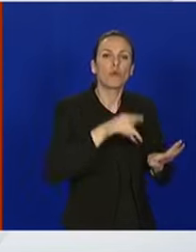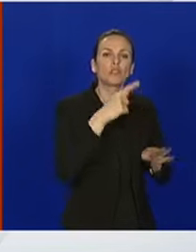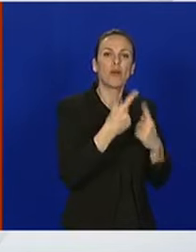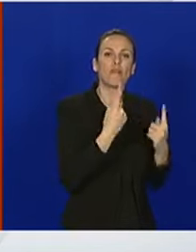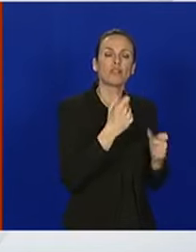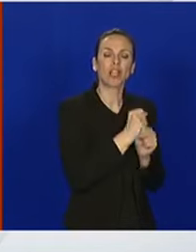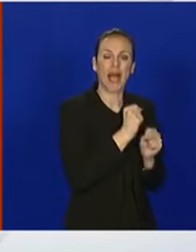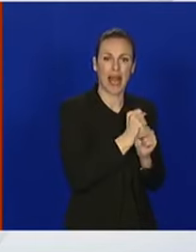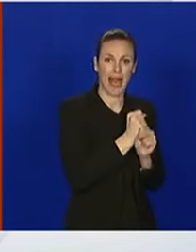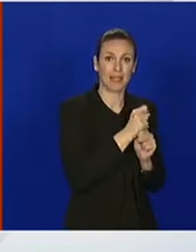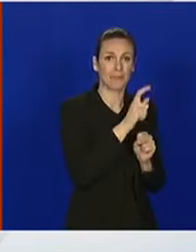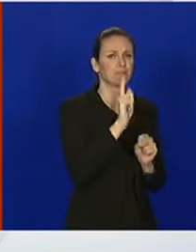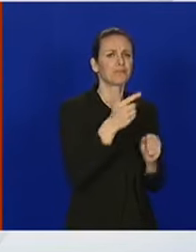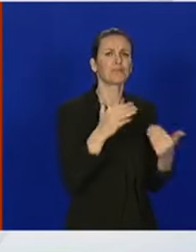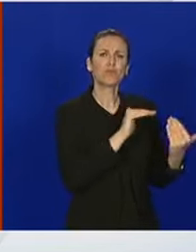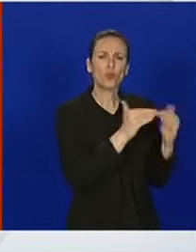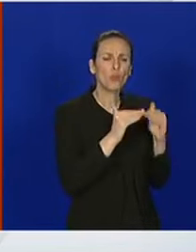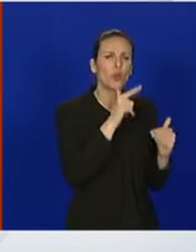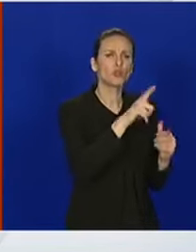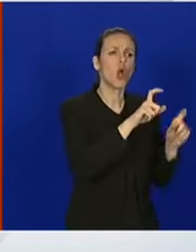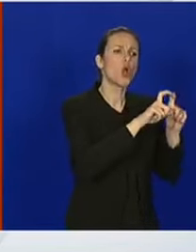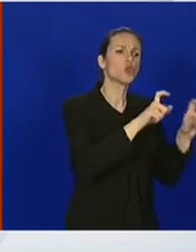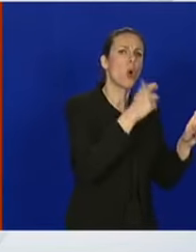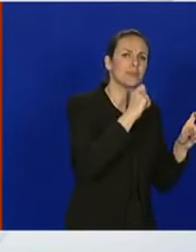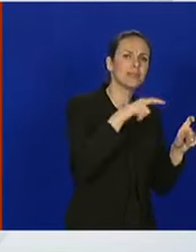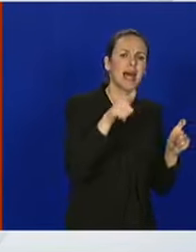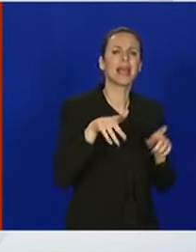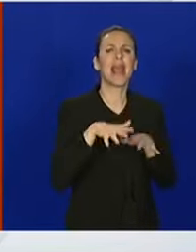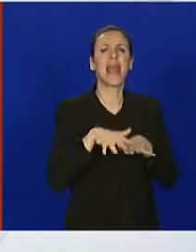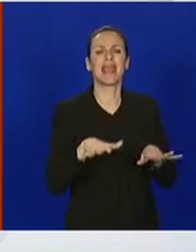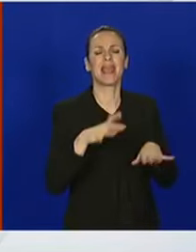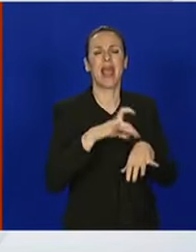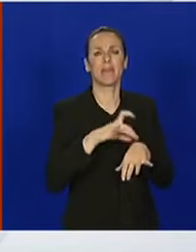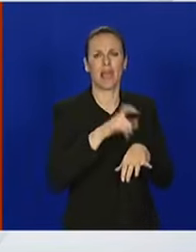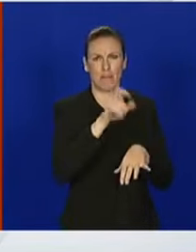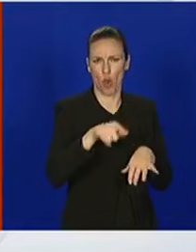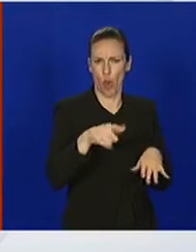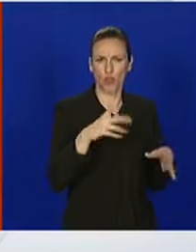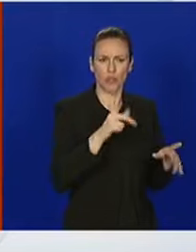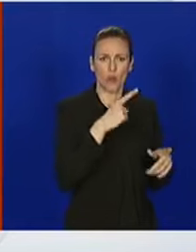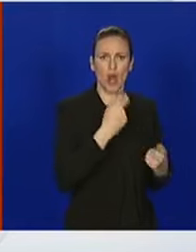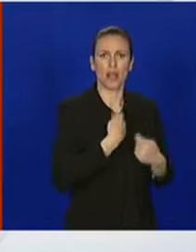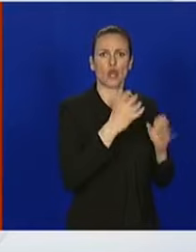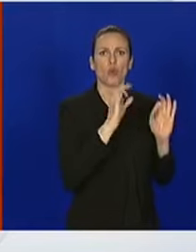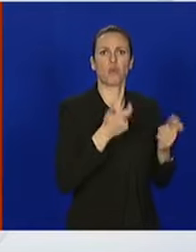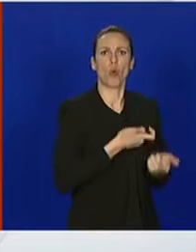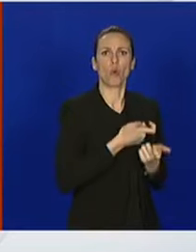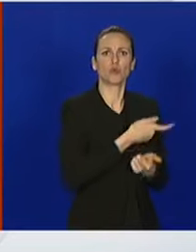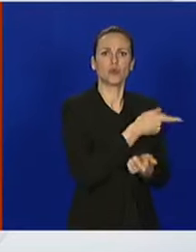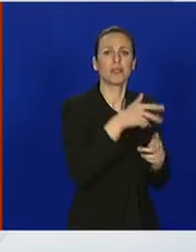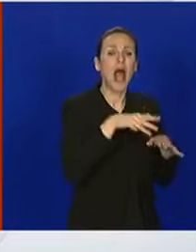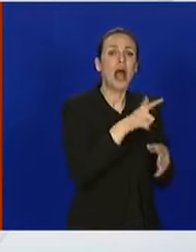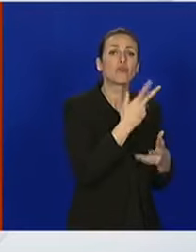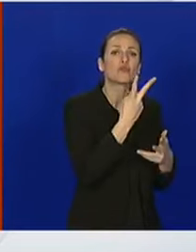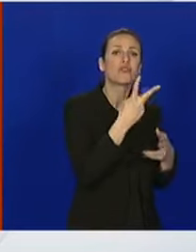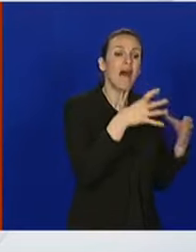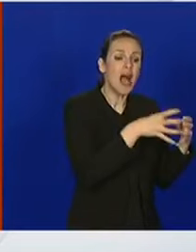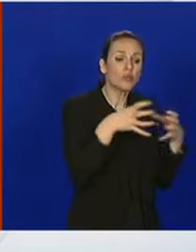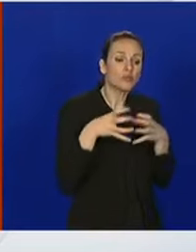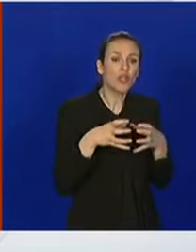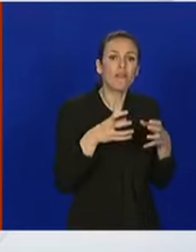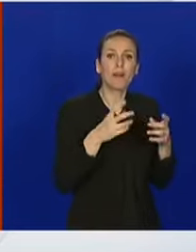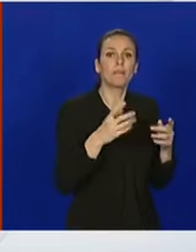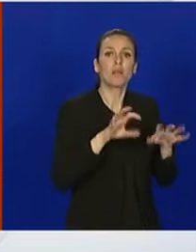naravno, da moraju surađivati da bi pružili adekvatnu uslugu našim građanima. Međutim, to su dva sustava koje su potpuno